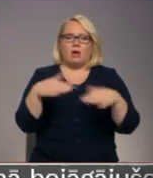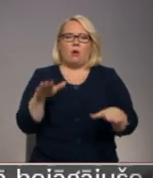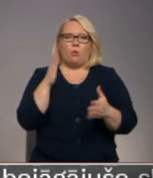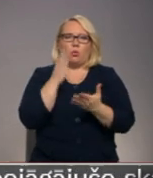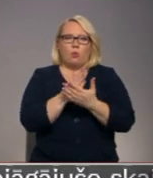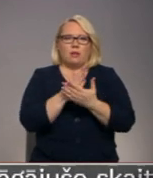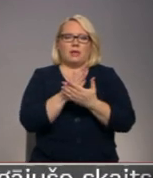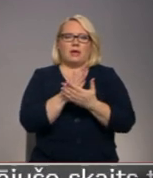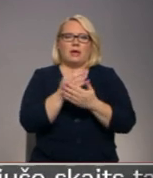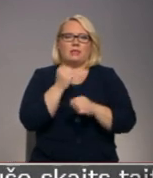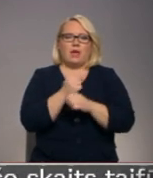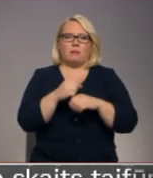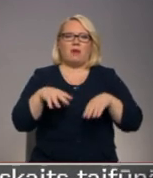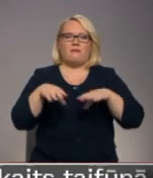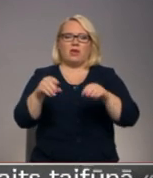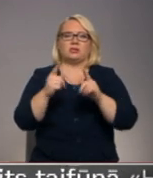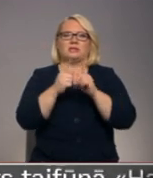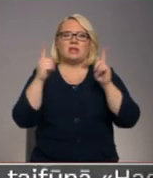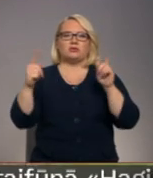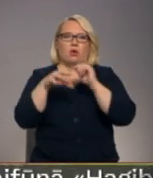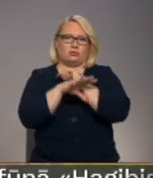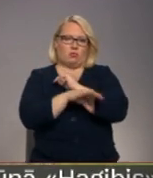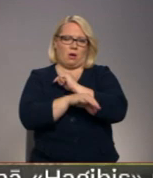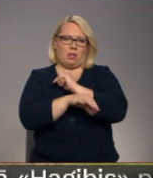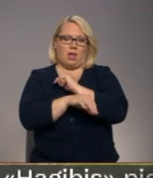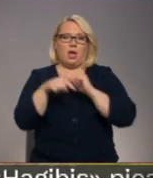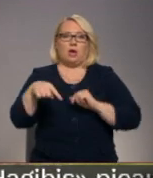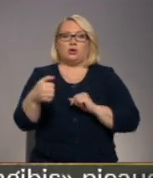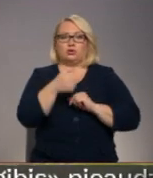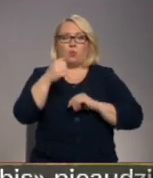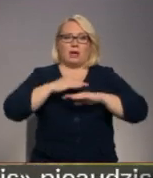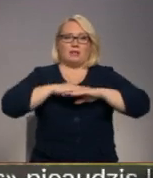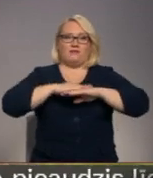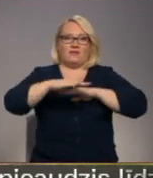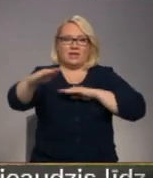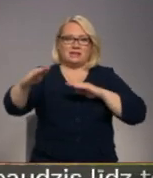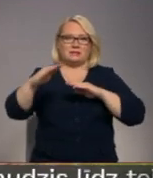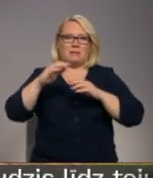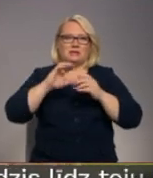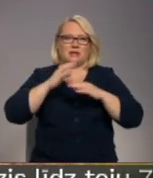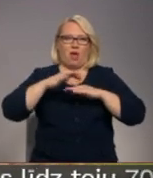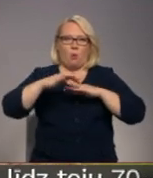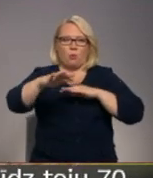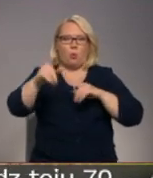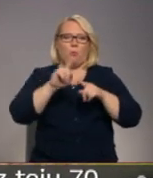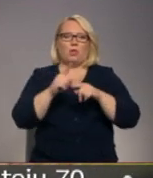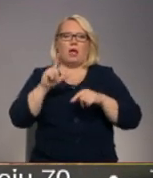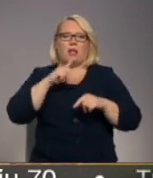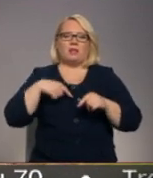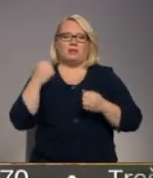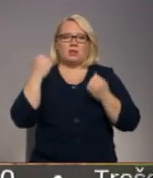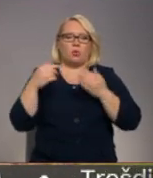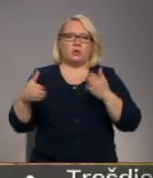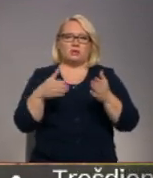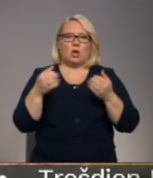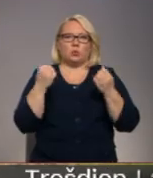darbu veikšanas sezonas nogalē. Šogad virsmas raupjuma atjaunošana Latvijas autoceļu uzturētājs